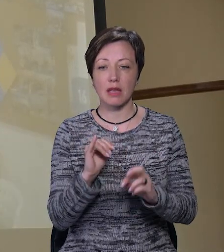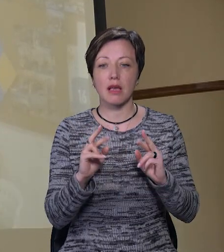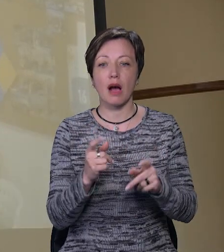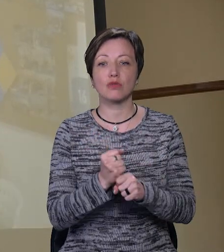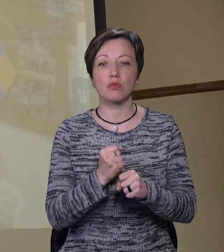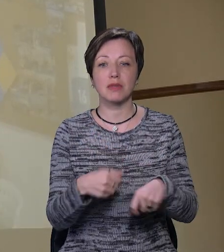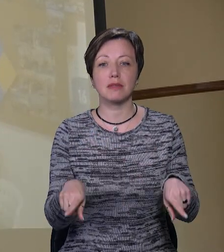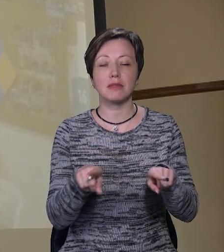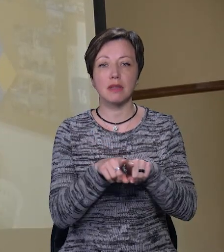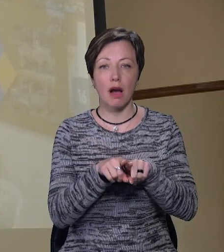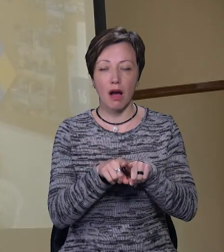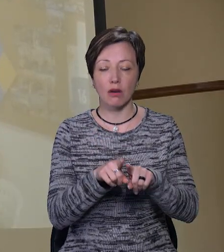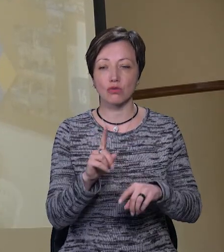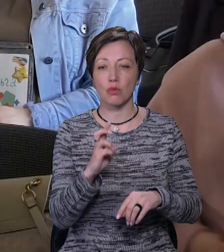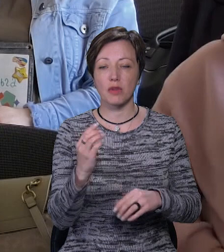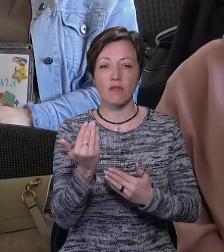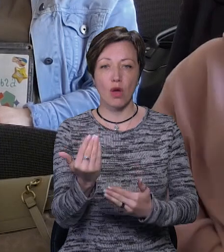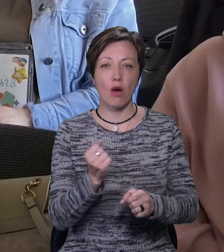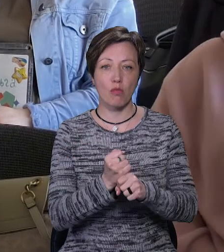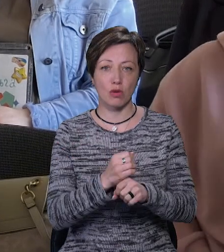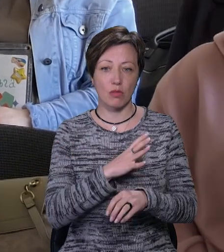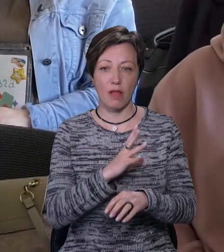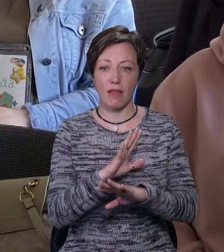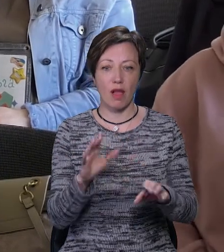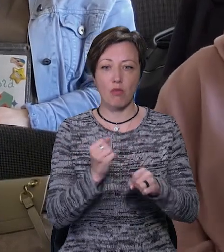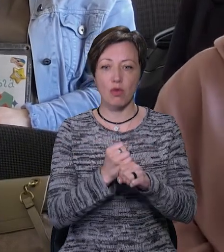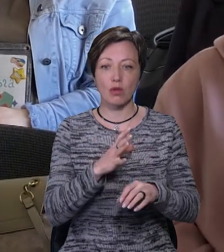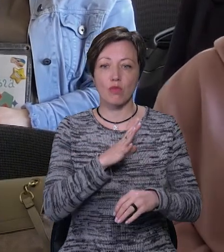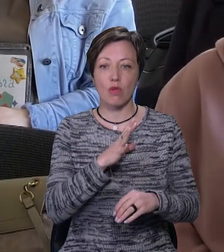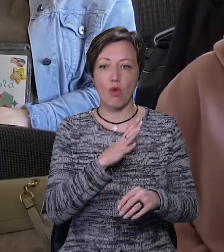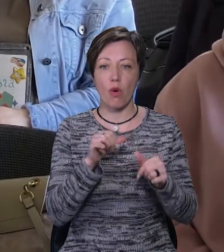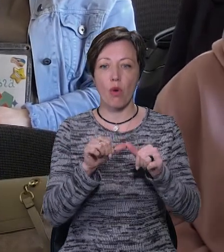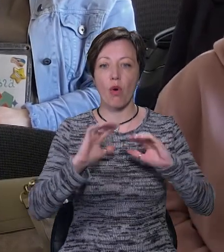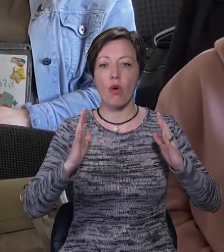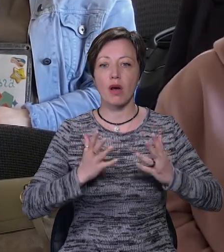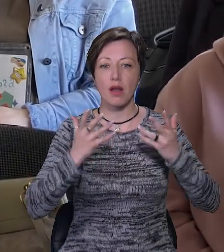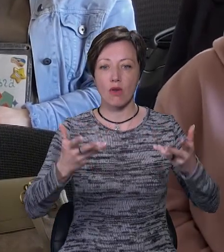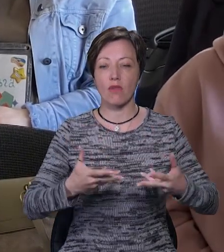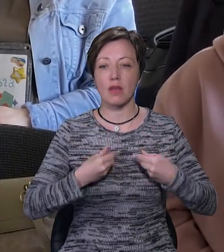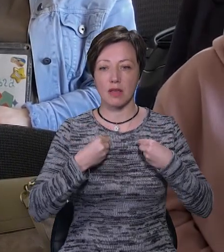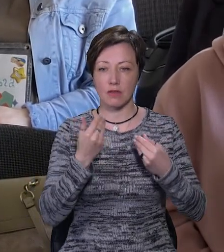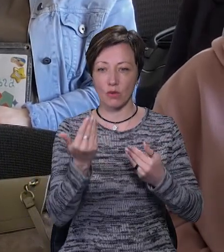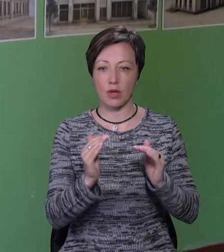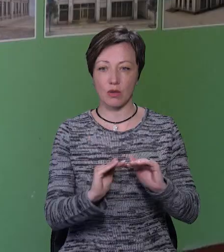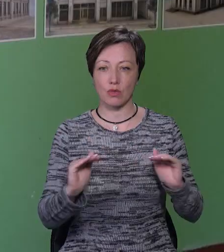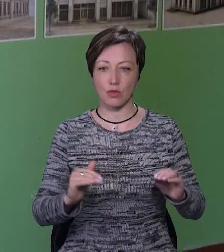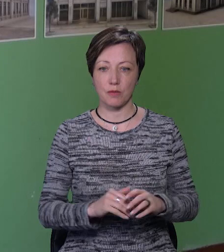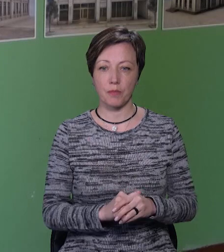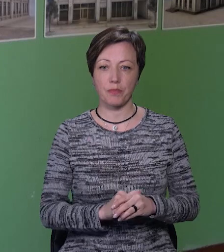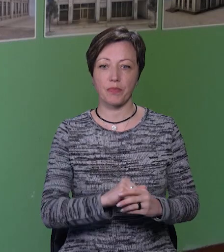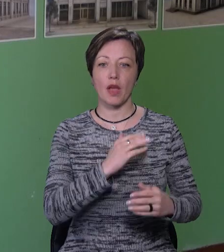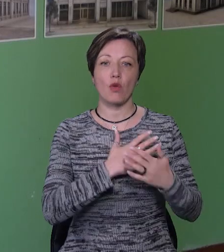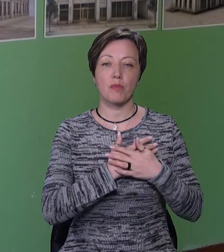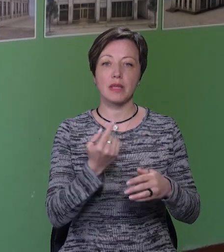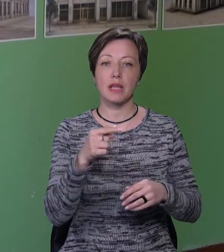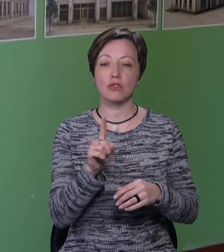зробити так, щоб твоя робота – це була не робота, а це було окрилювання і надихання твоїх учнів. Любити